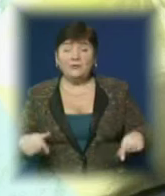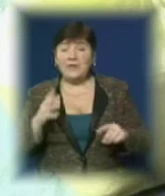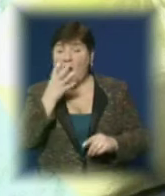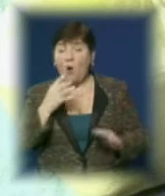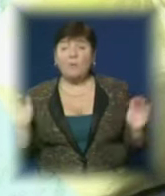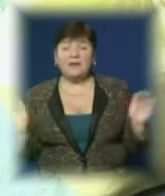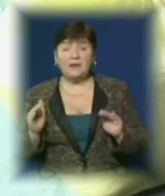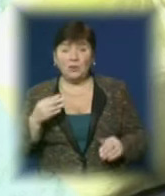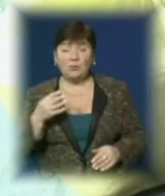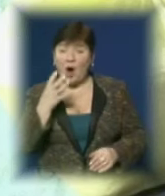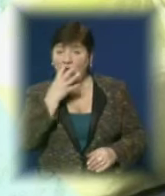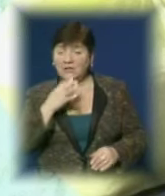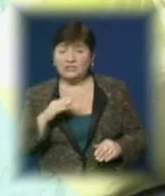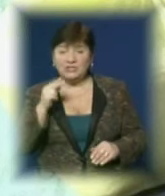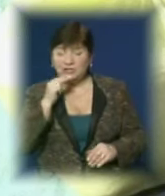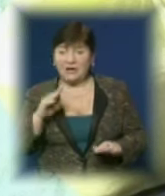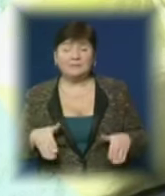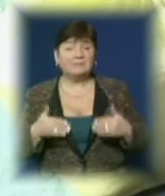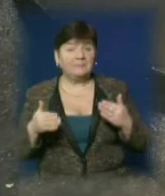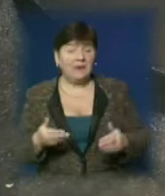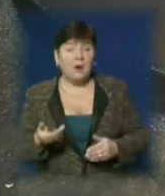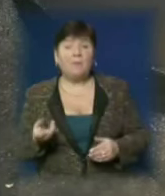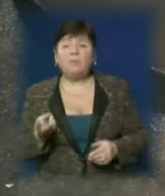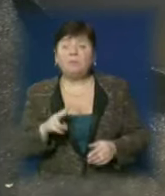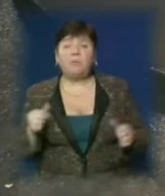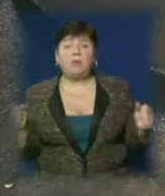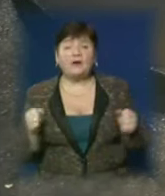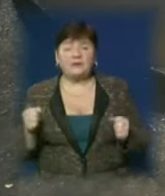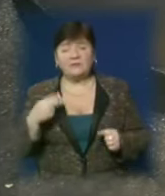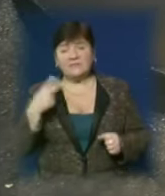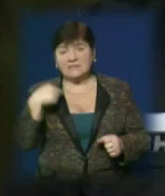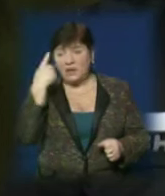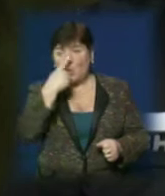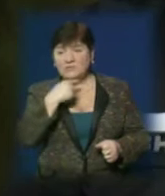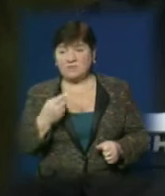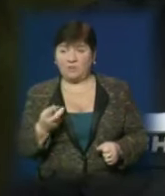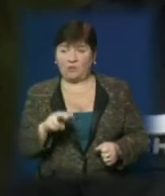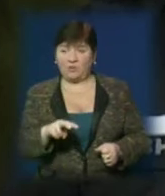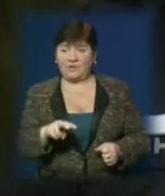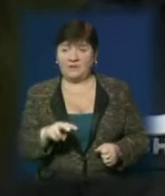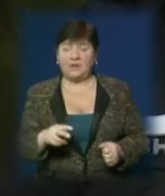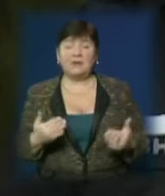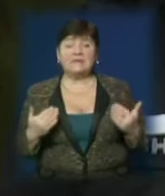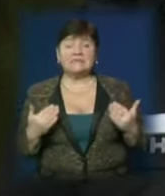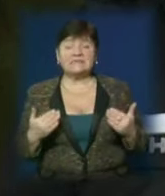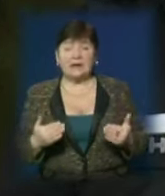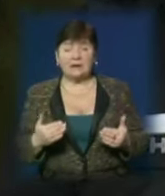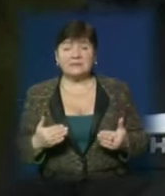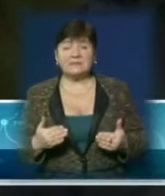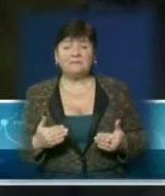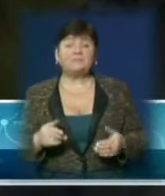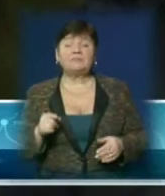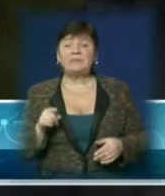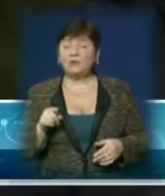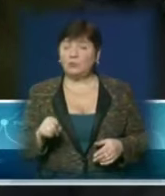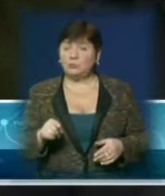пропонують гарячий чай. Погрітися тут щодня приходять близько 20 осіб. Як ви бачите, зараз ми знаходимося в цьому пункті, він